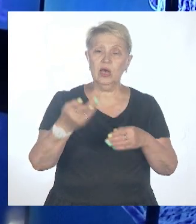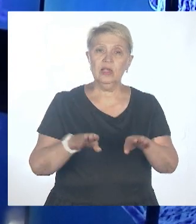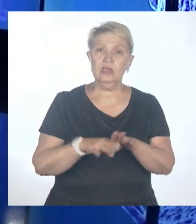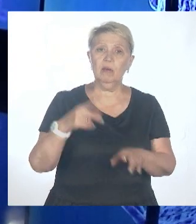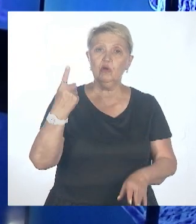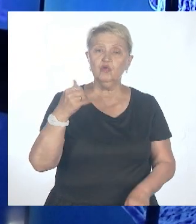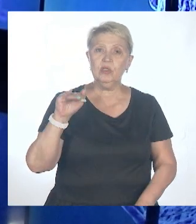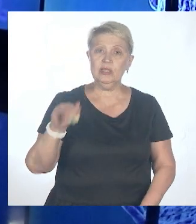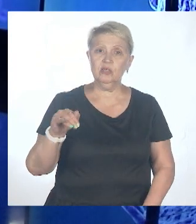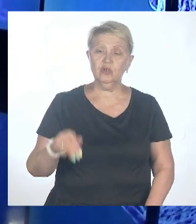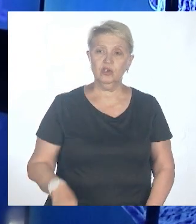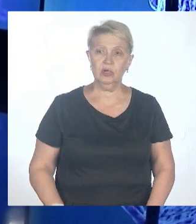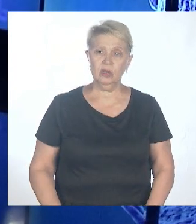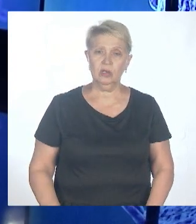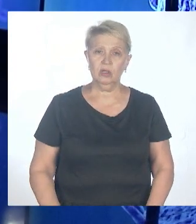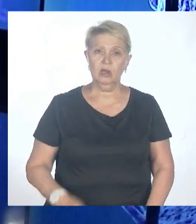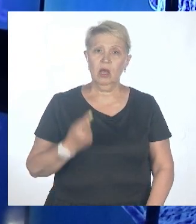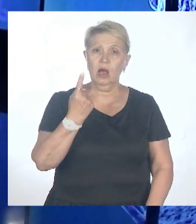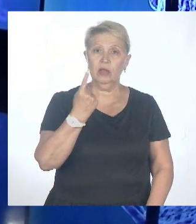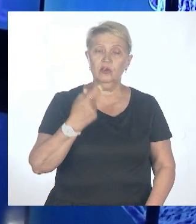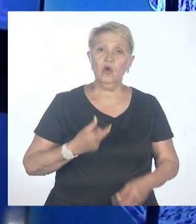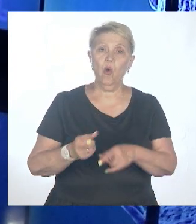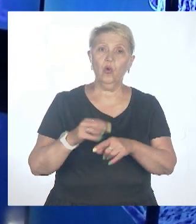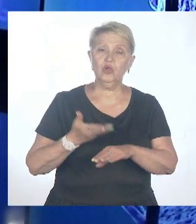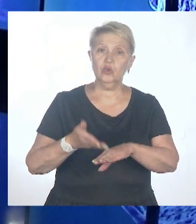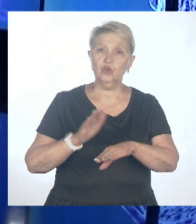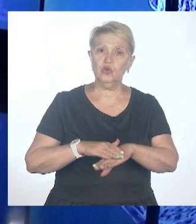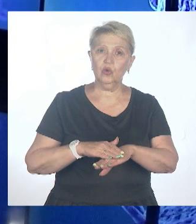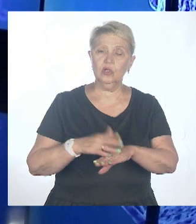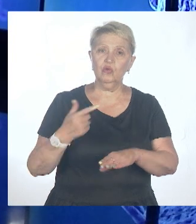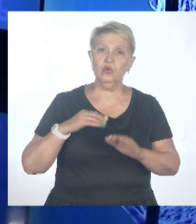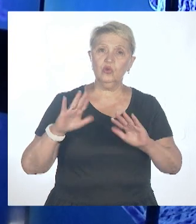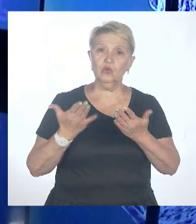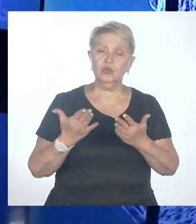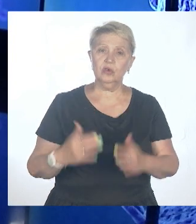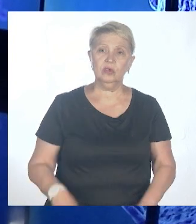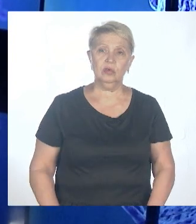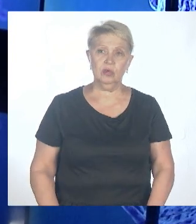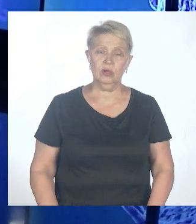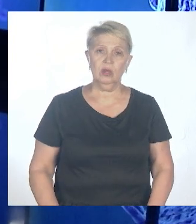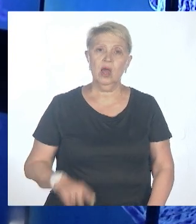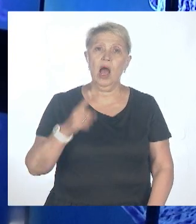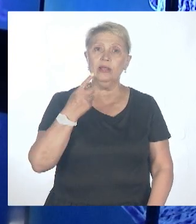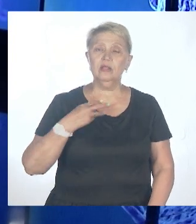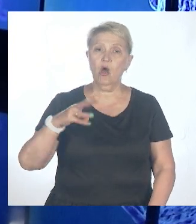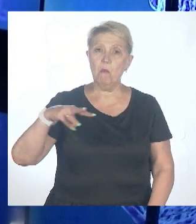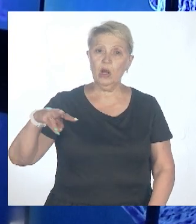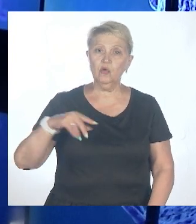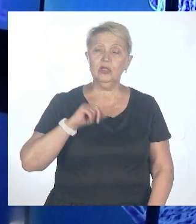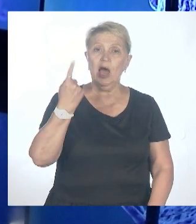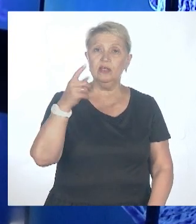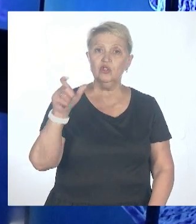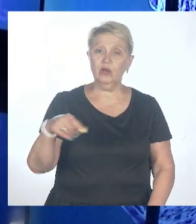приходился один очень тяжелый случай с инвалидизацией, а на миллион один летальный исход. И ничего,